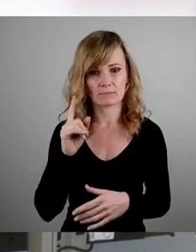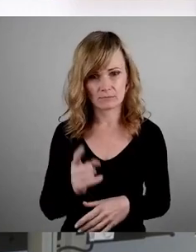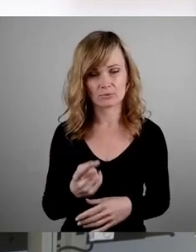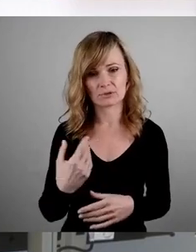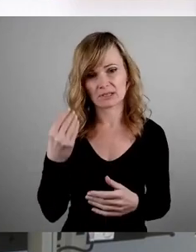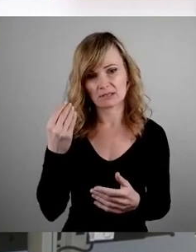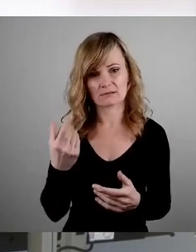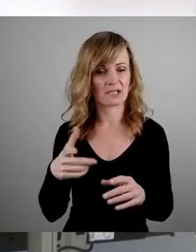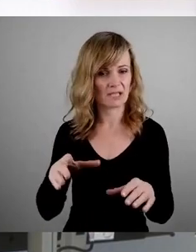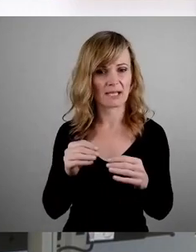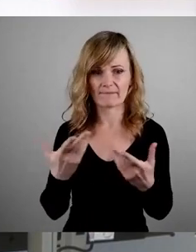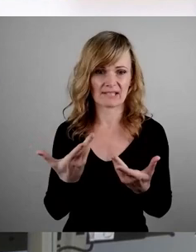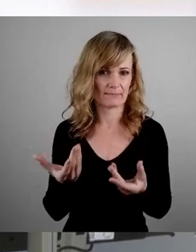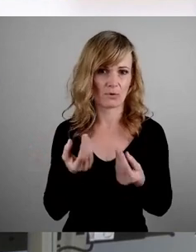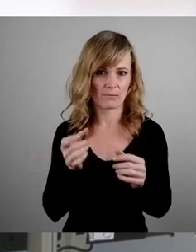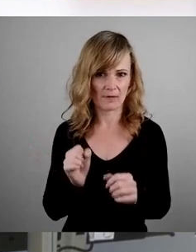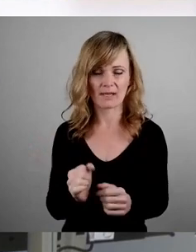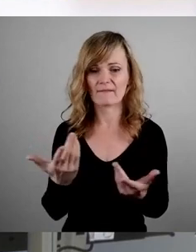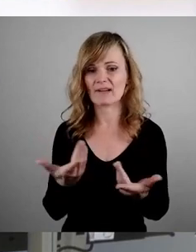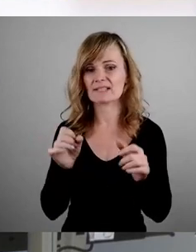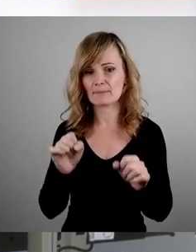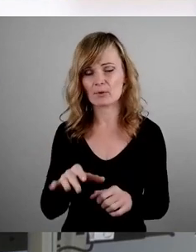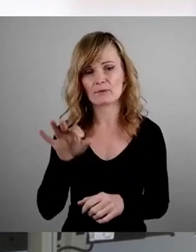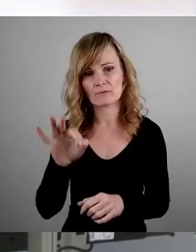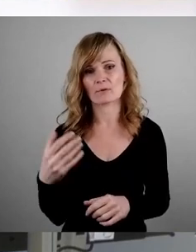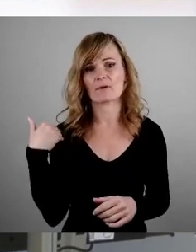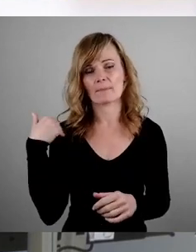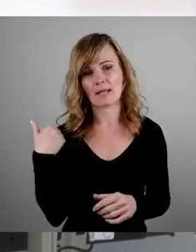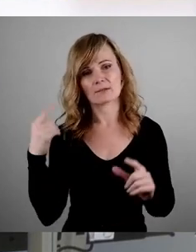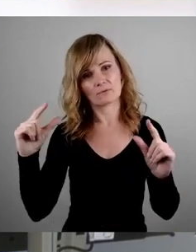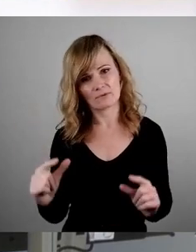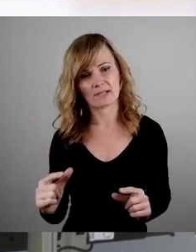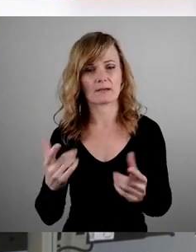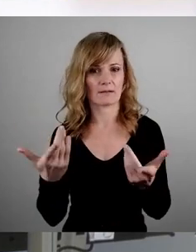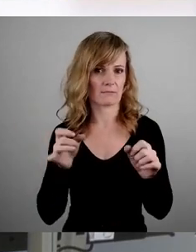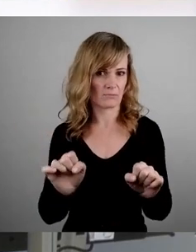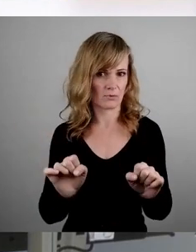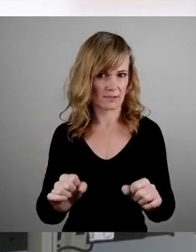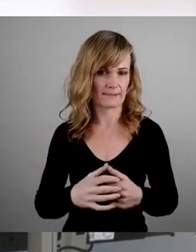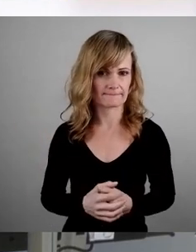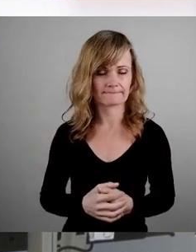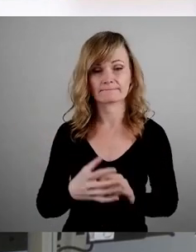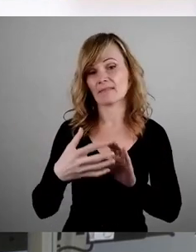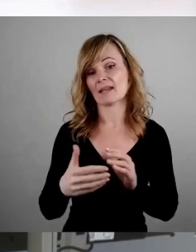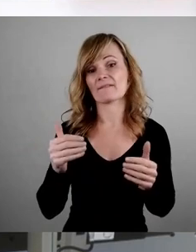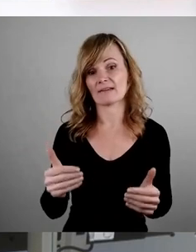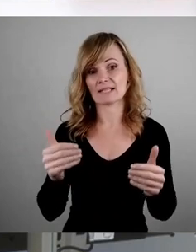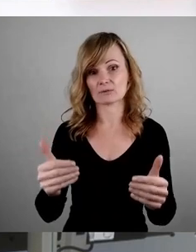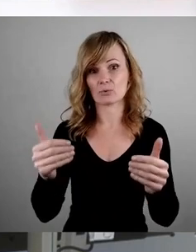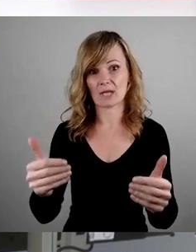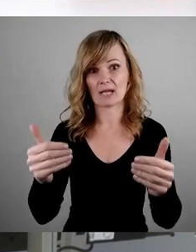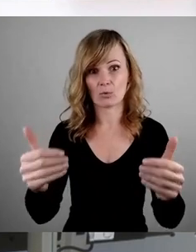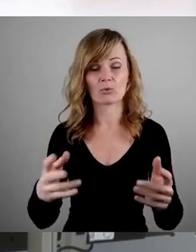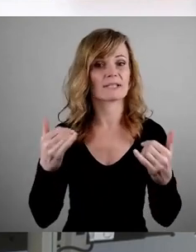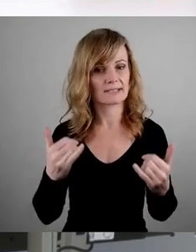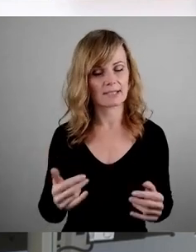kriegen kann und was zur Entlastung von MieterInnen führen kann. Nach ewiger Verzögerung ist dann jetzt endlich tatsächlich auf